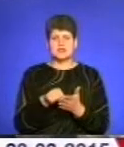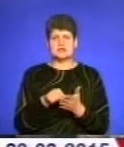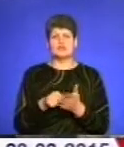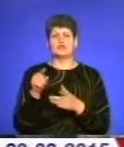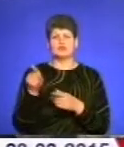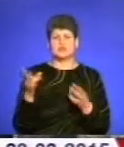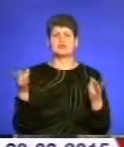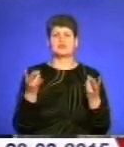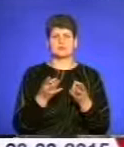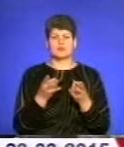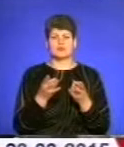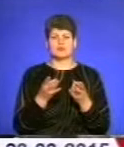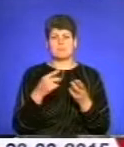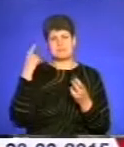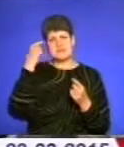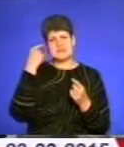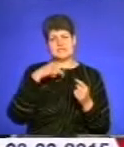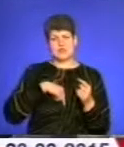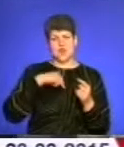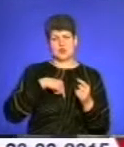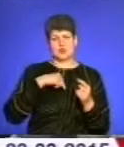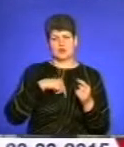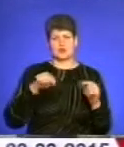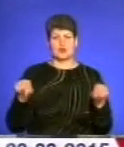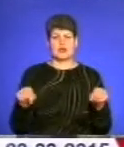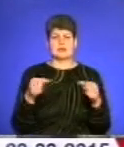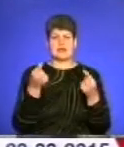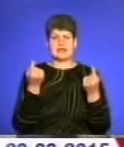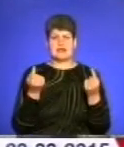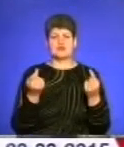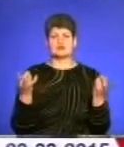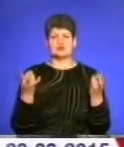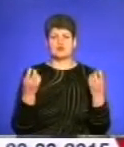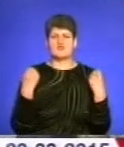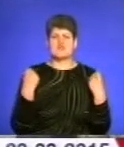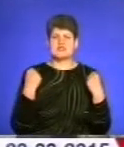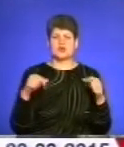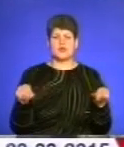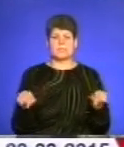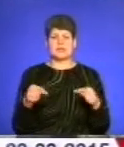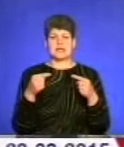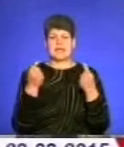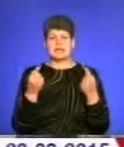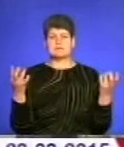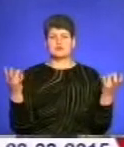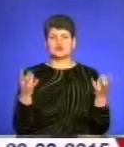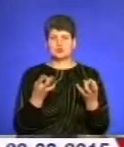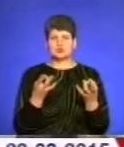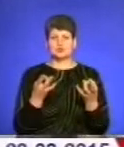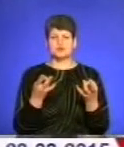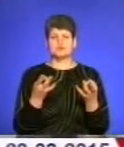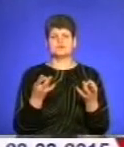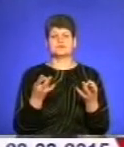вони потребують і психологічного реабілітації, потребують і фізичної реабілітації, потребують і